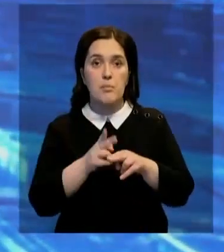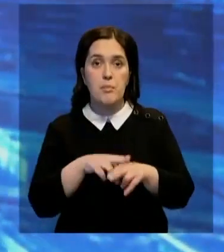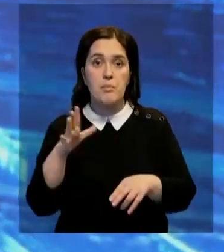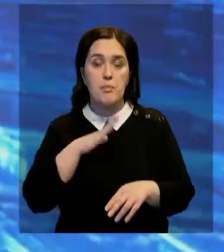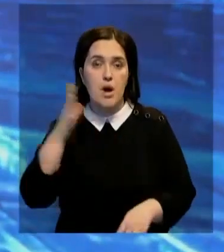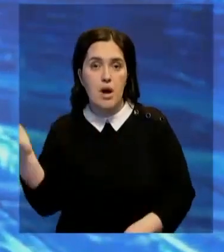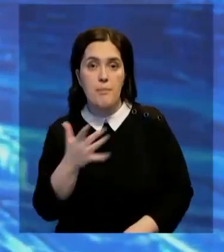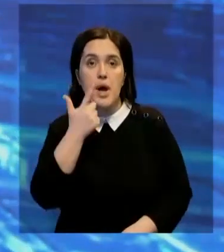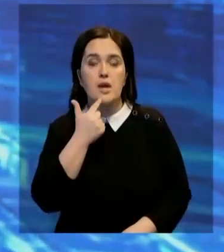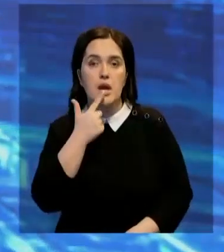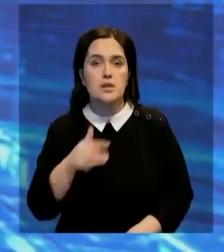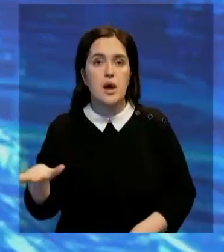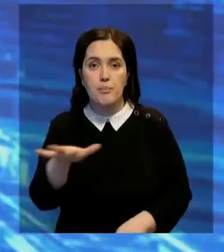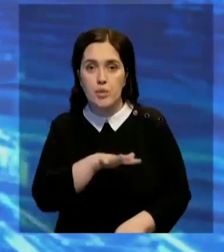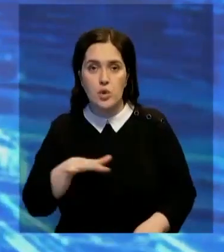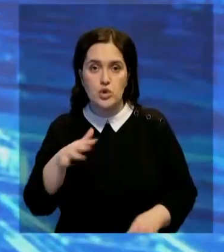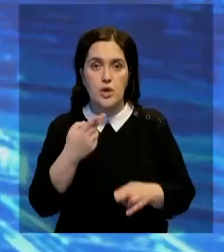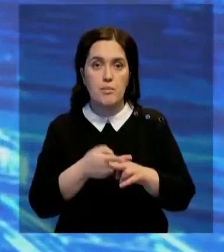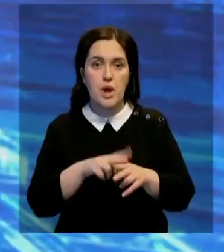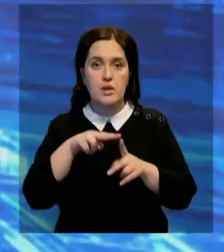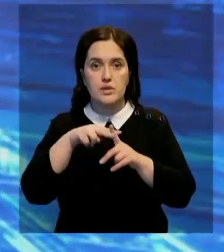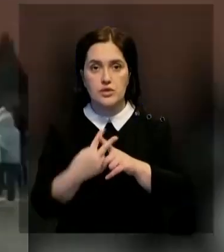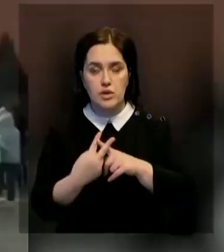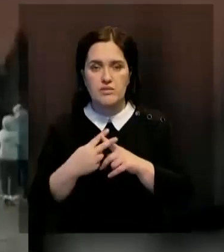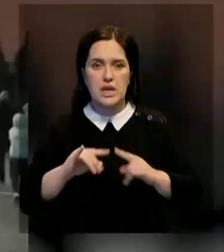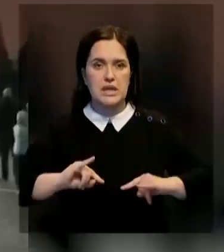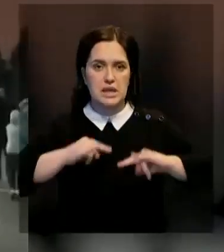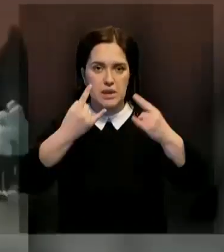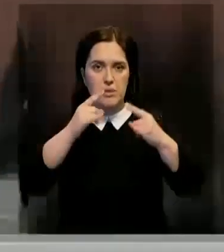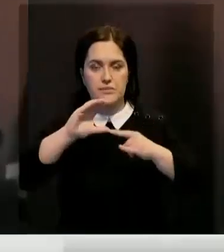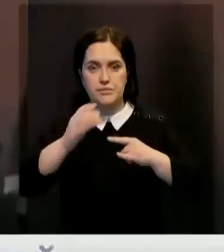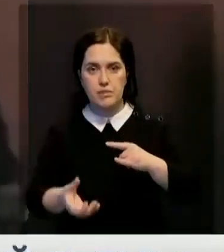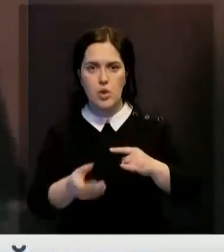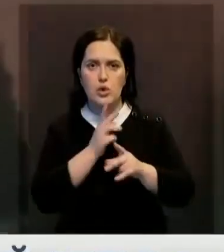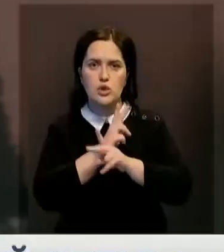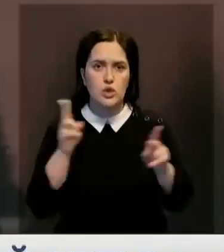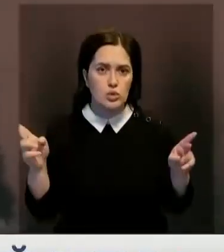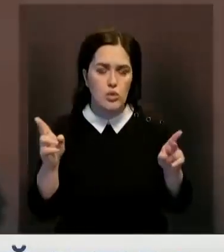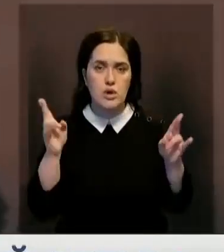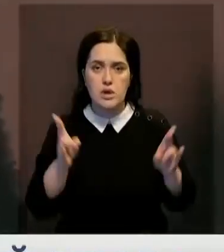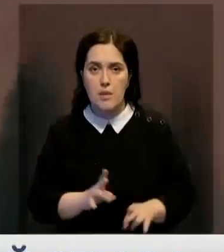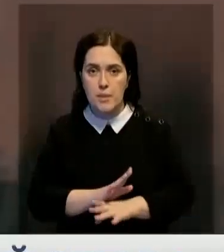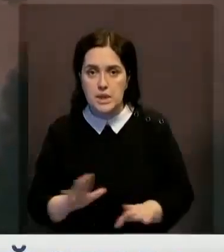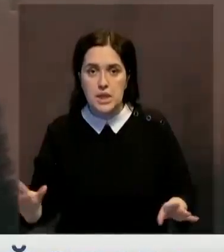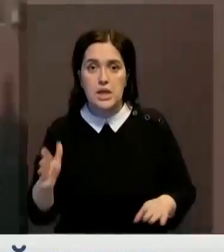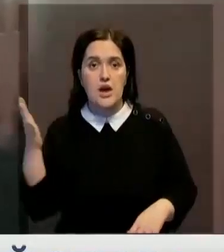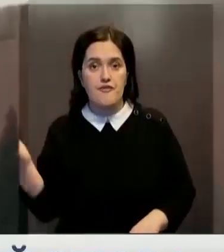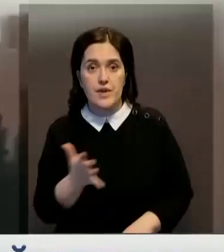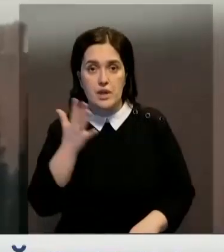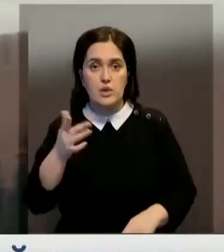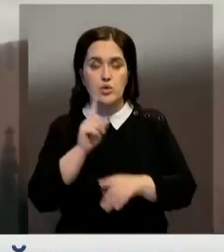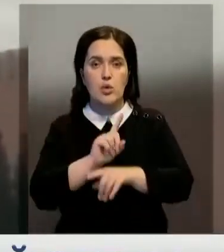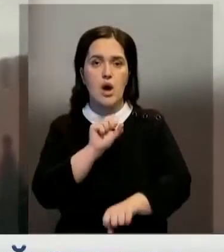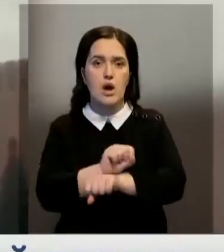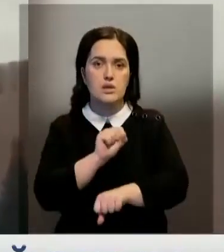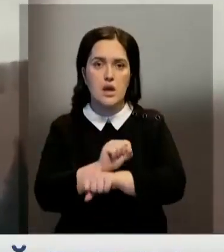на Красной площади, а те, в свою очередь, повлекли за собой часть кирпичной конструкции. Никто из прохожих не пострадал. Ветром также снесло